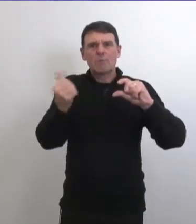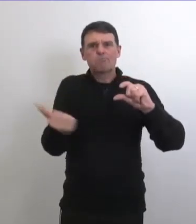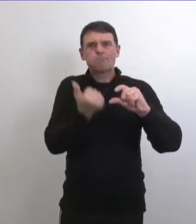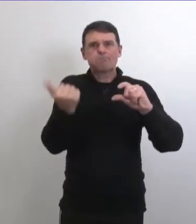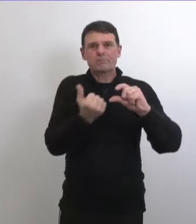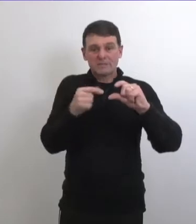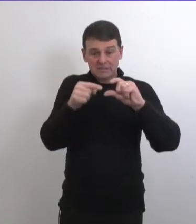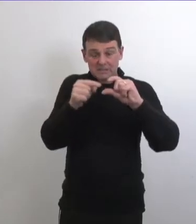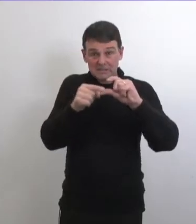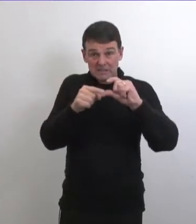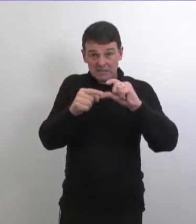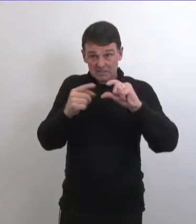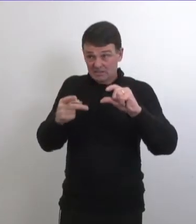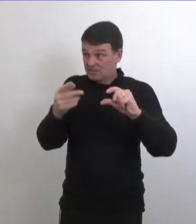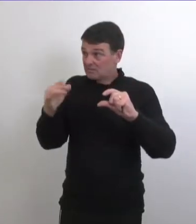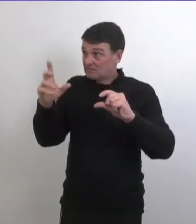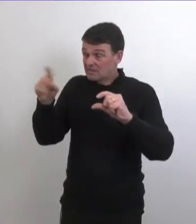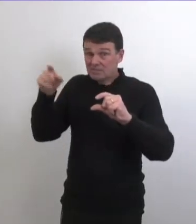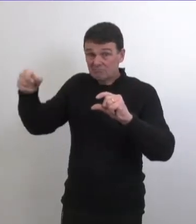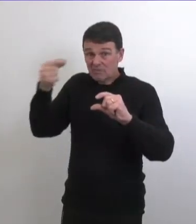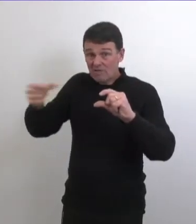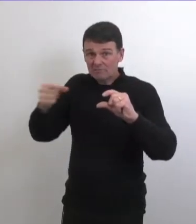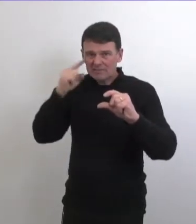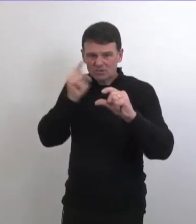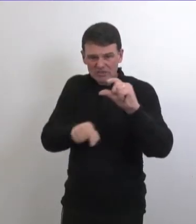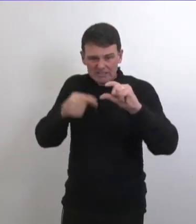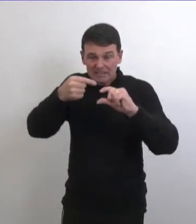il semble qu'il ya 20% de plus de doses parisie